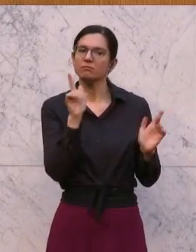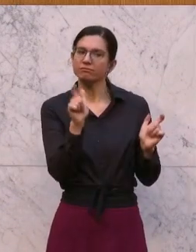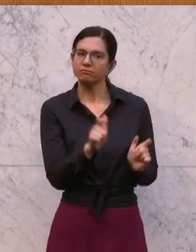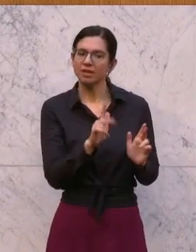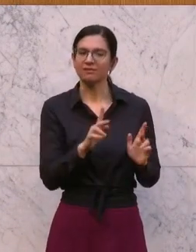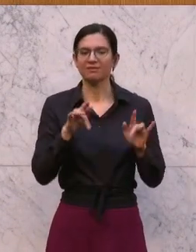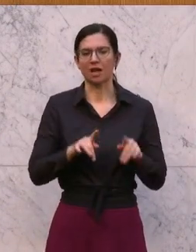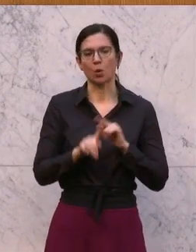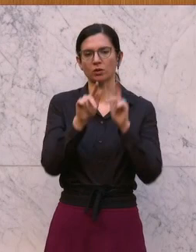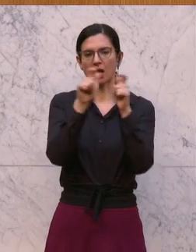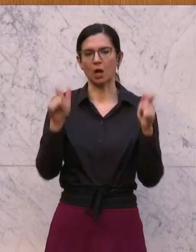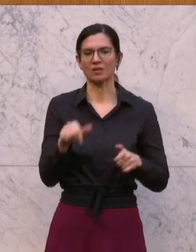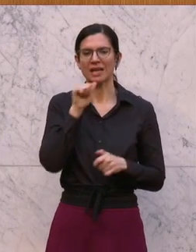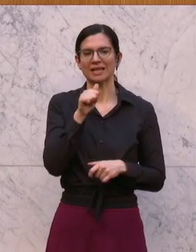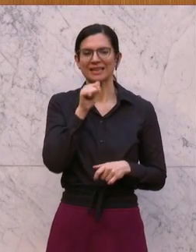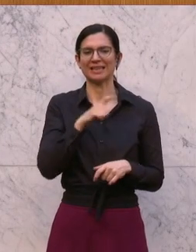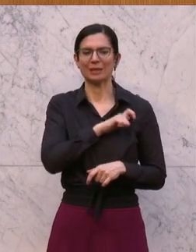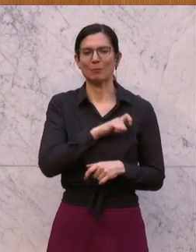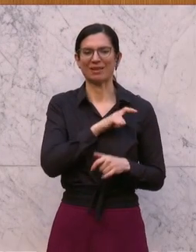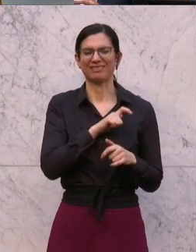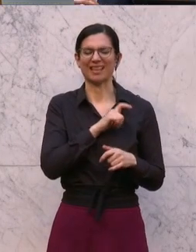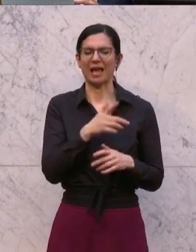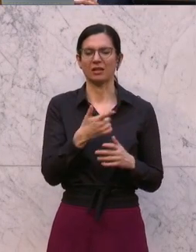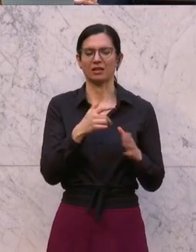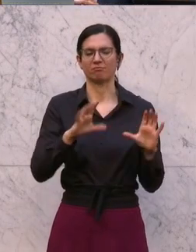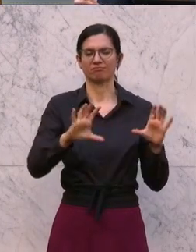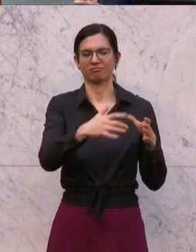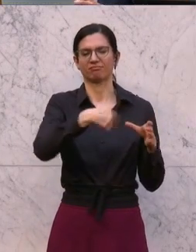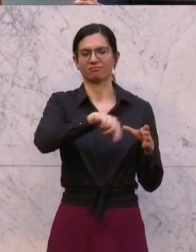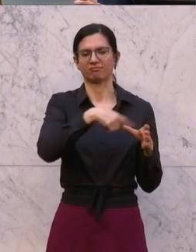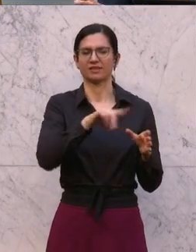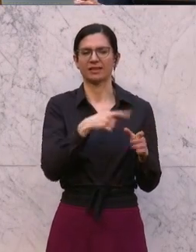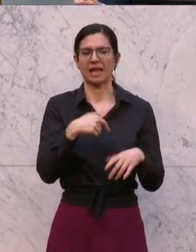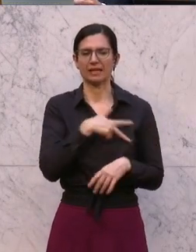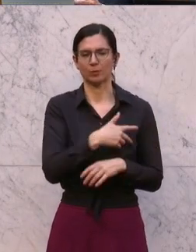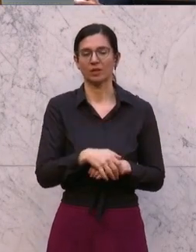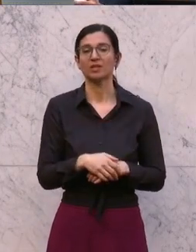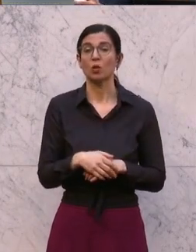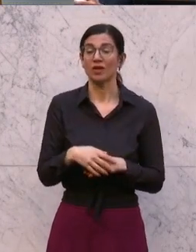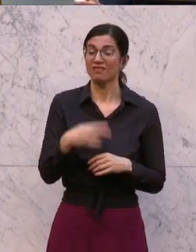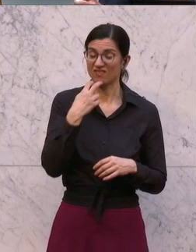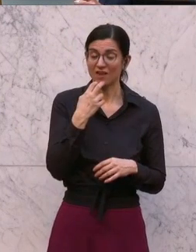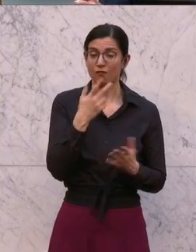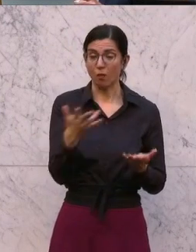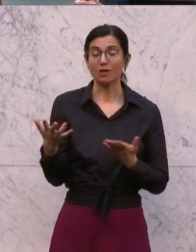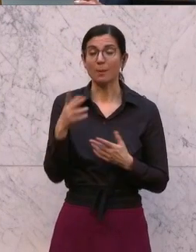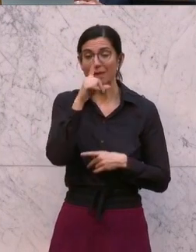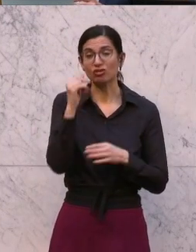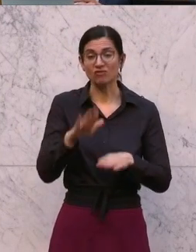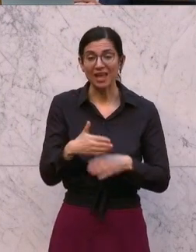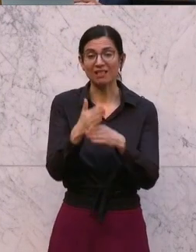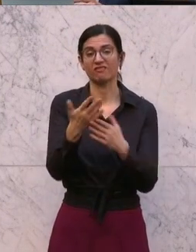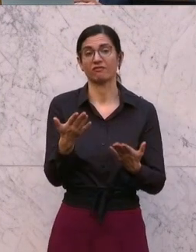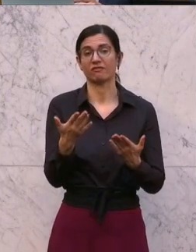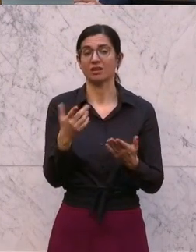Hohen Haus und nicht im Parteipräsidium der SPÖ. Es geht darum, dass wir jenen Menschen helfen, die kleine und mittlere Einkommen haben, die Länder